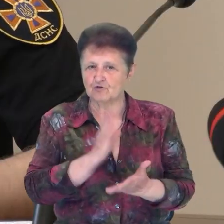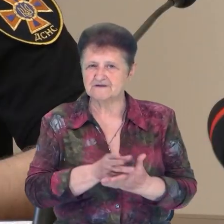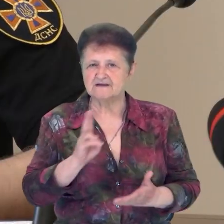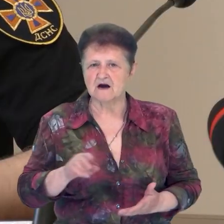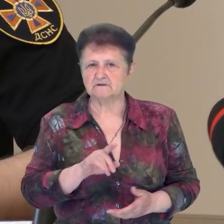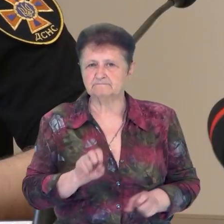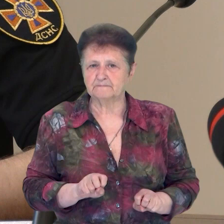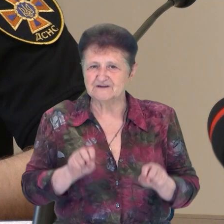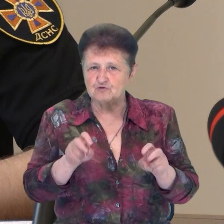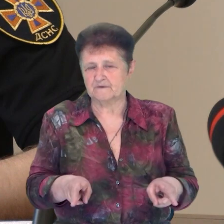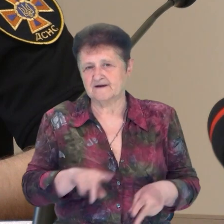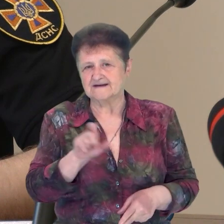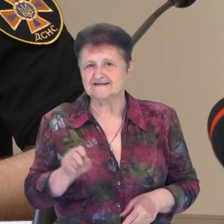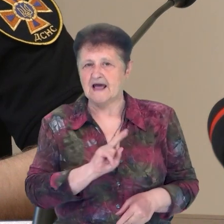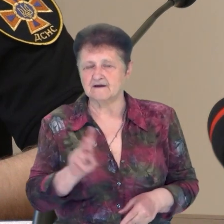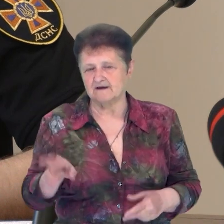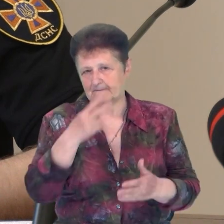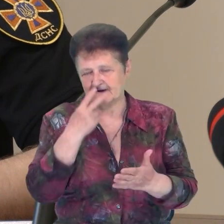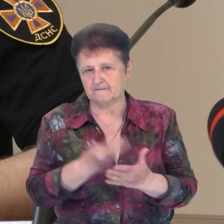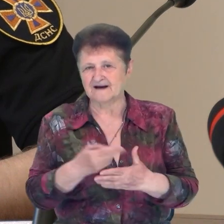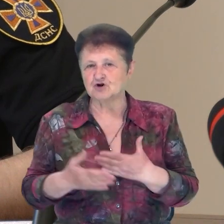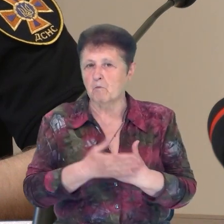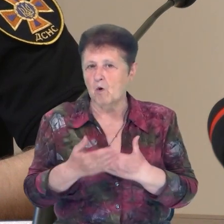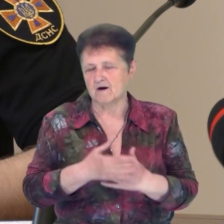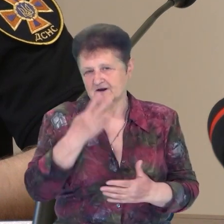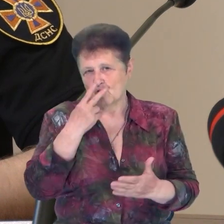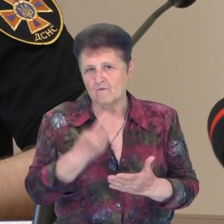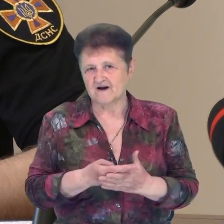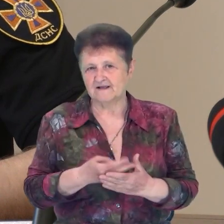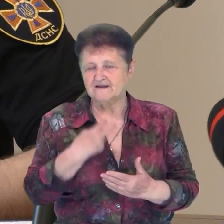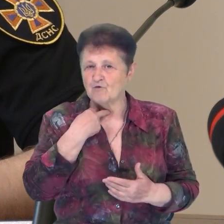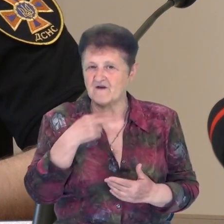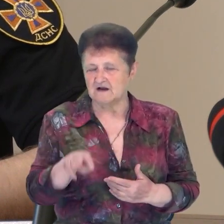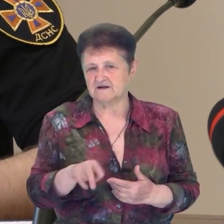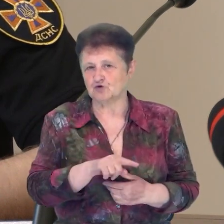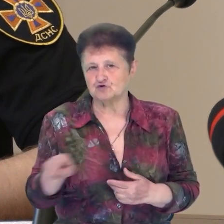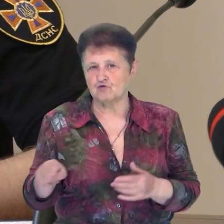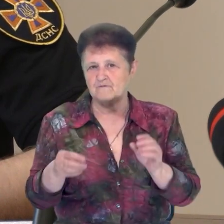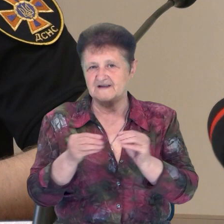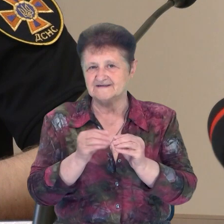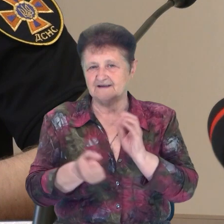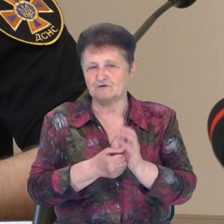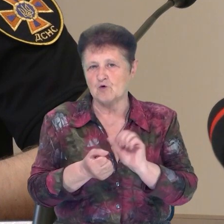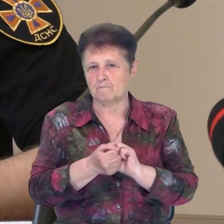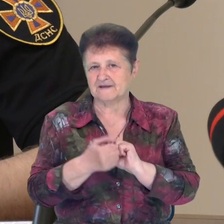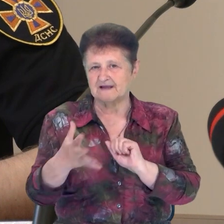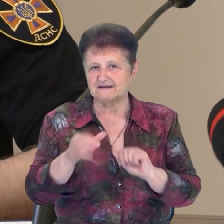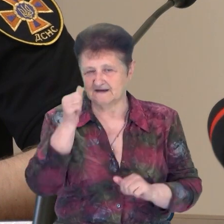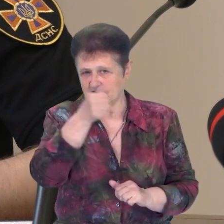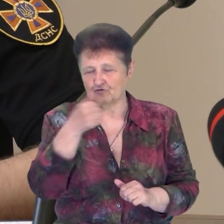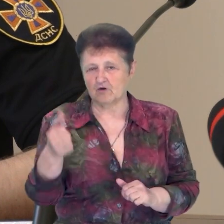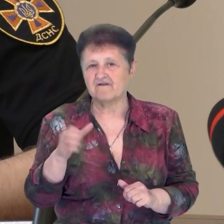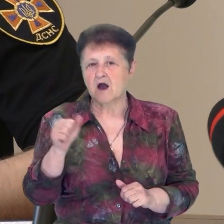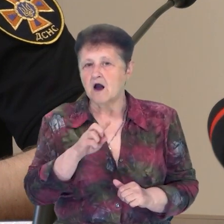злочин, за який передбачено покарання у вигляді ув'язнення строком від 10 до 15 років